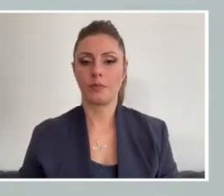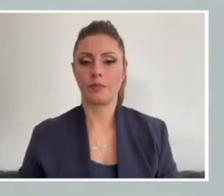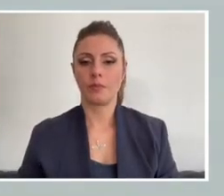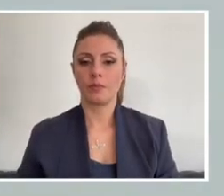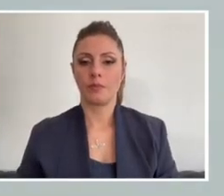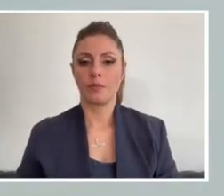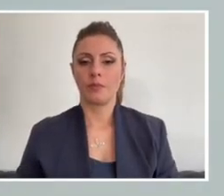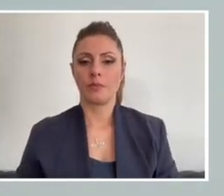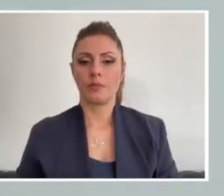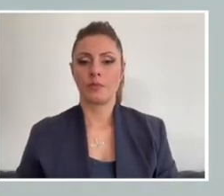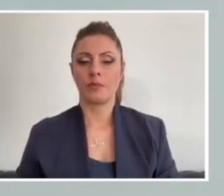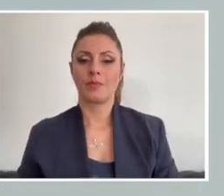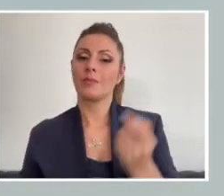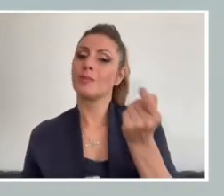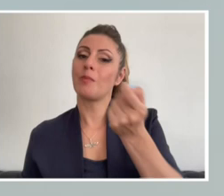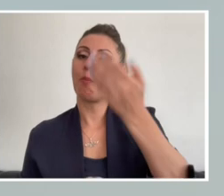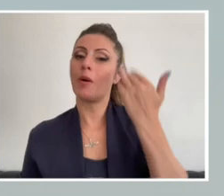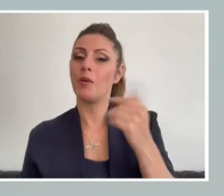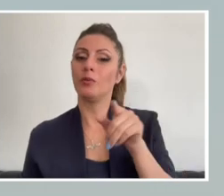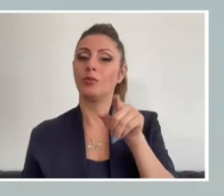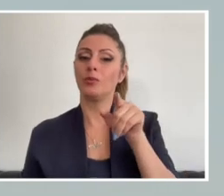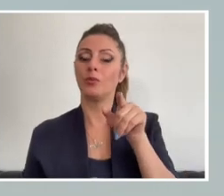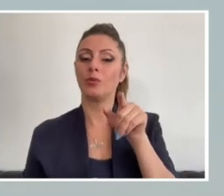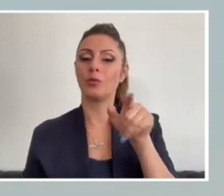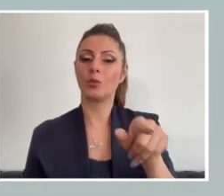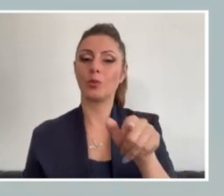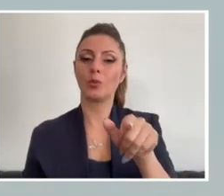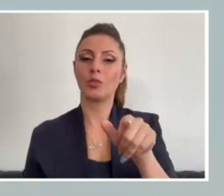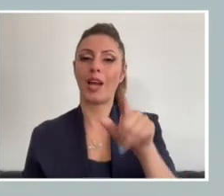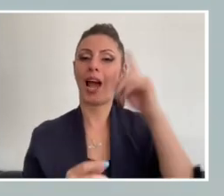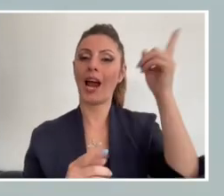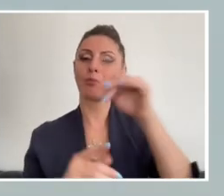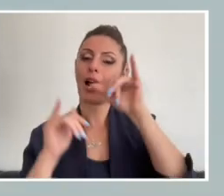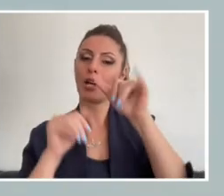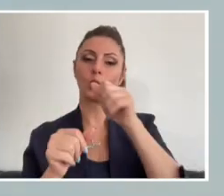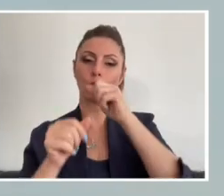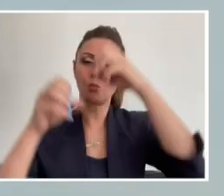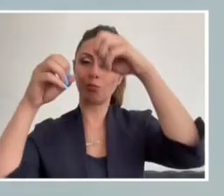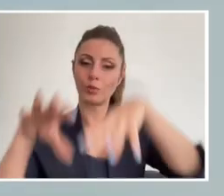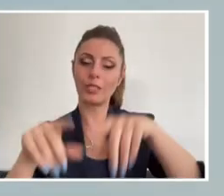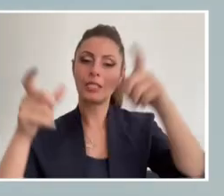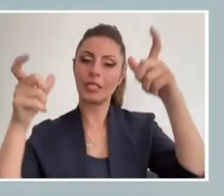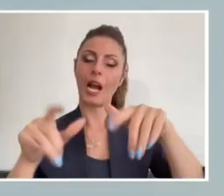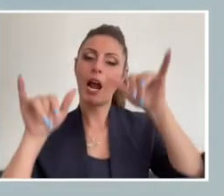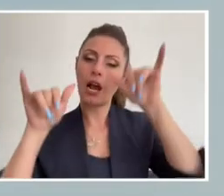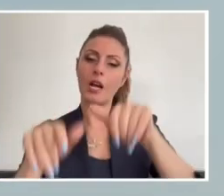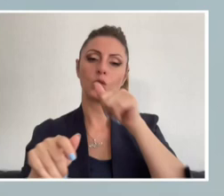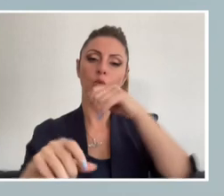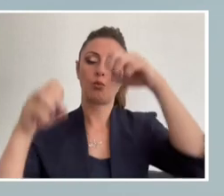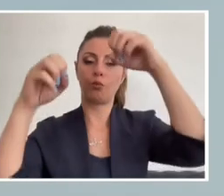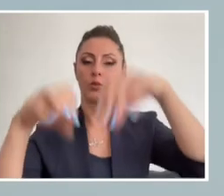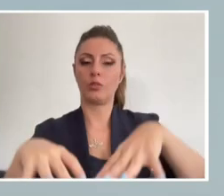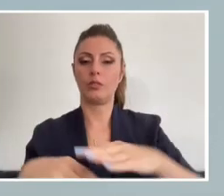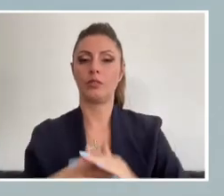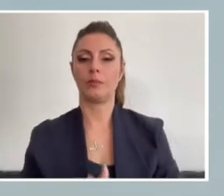da şimdi az önce bir önceki helikopterin su boşalttığı yere o da müdahalede